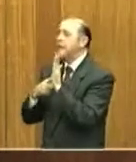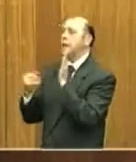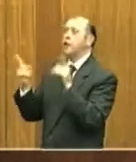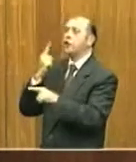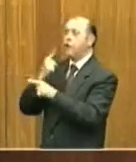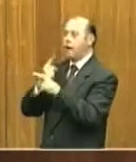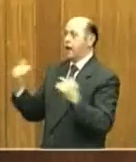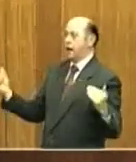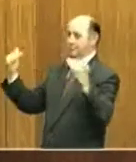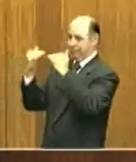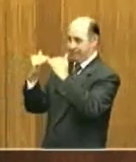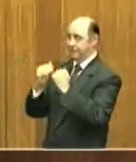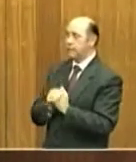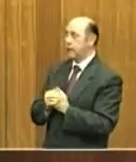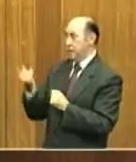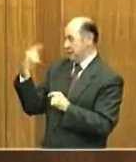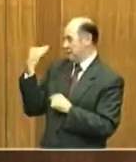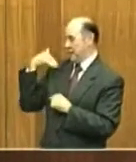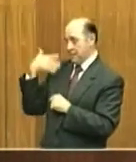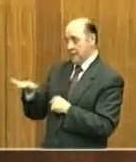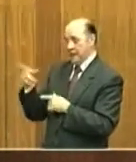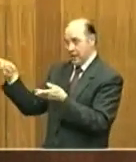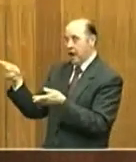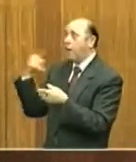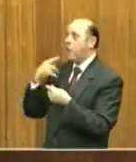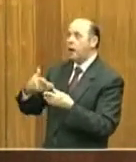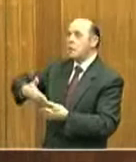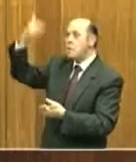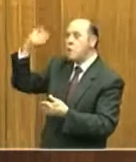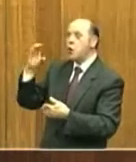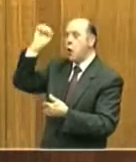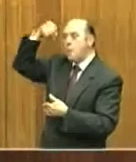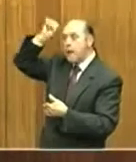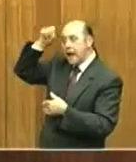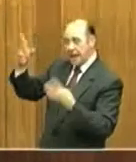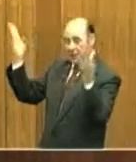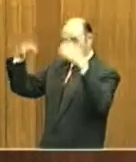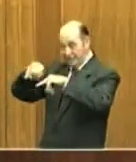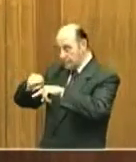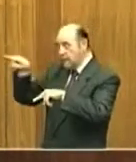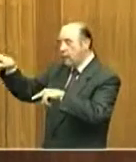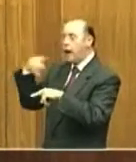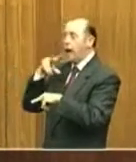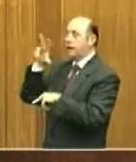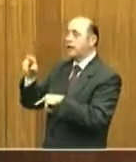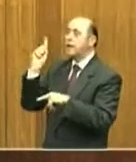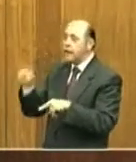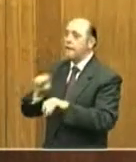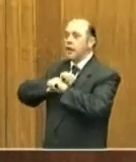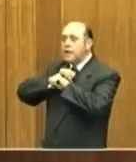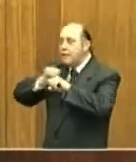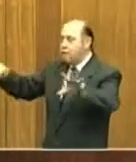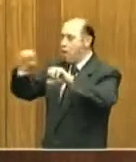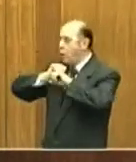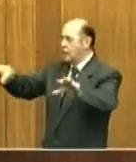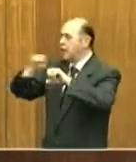E come è stato prima citato durante l'anniversario della caduta del muro di Berlino, ha detto, perché si diffonda sempre più la cultura dell